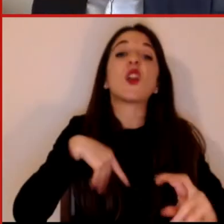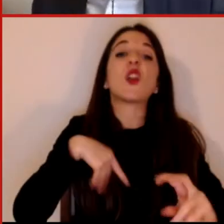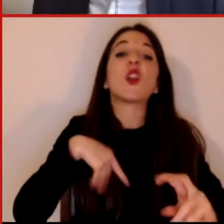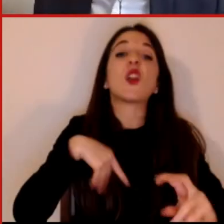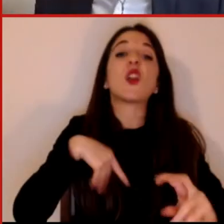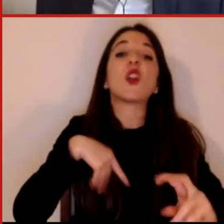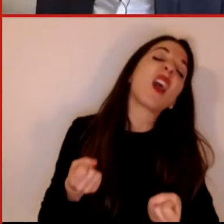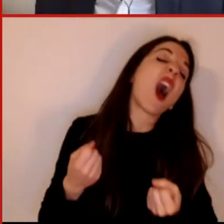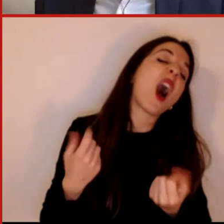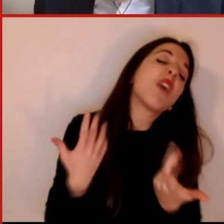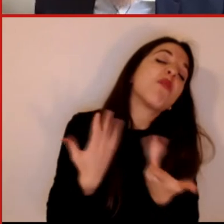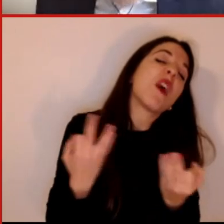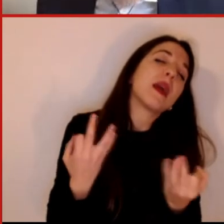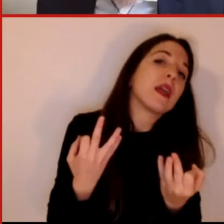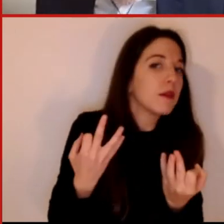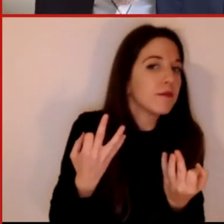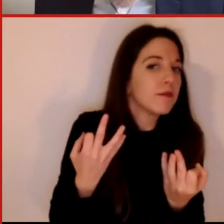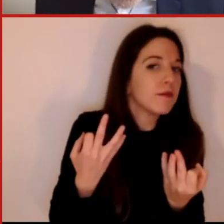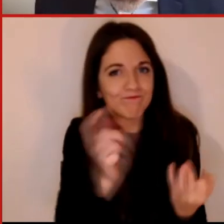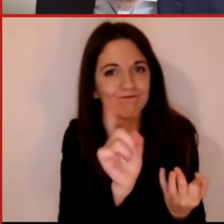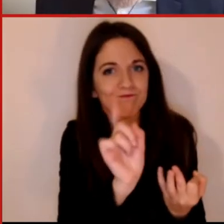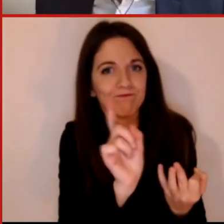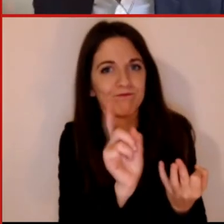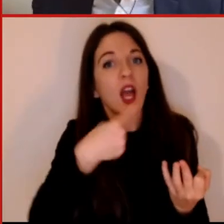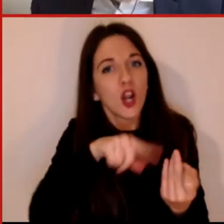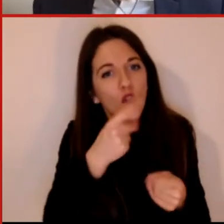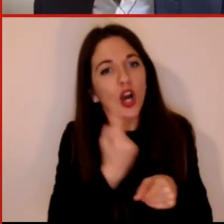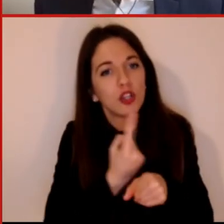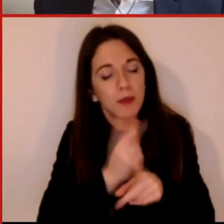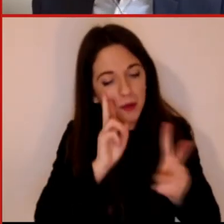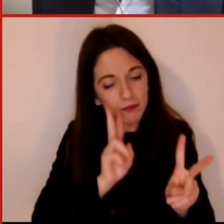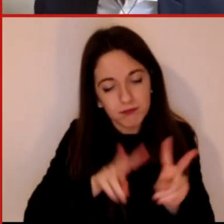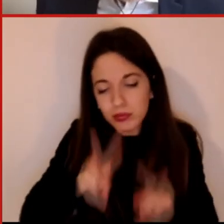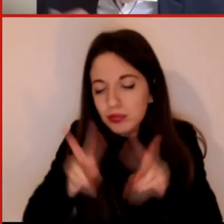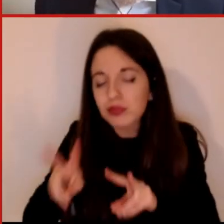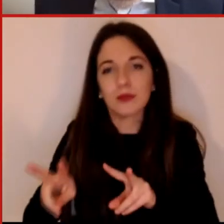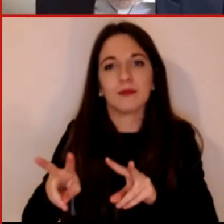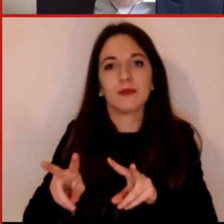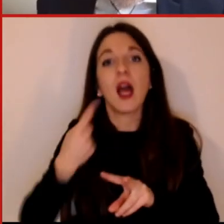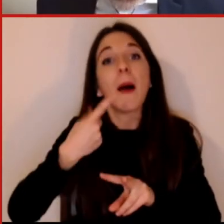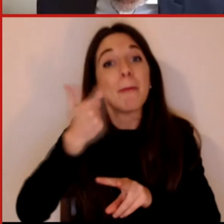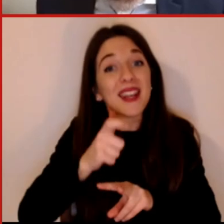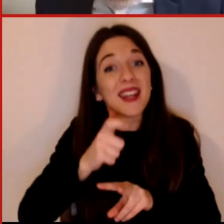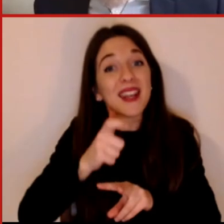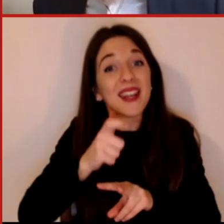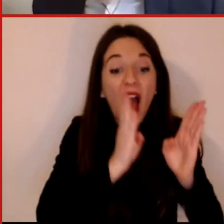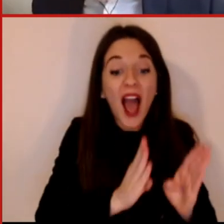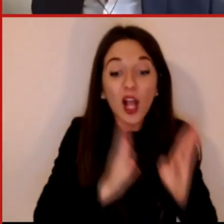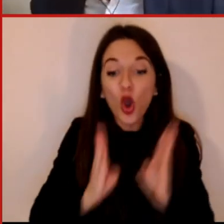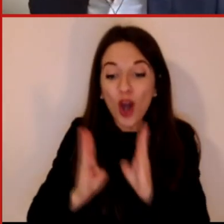dimenticarci che questi algoritmi sono linee di codice, sono equazioni che scriviamo noi, sono fatti da uomini